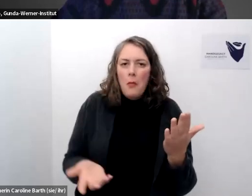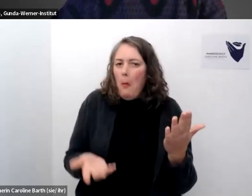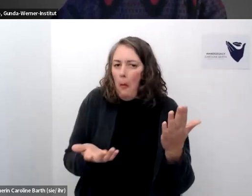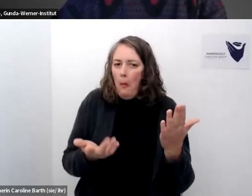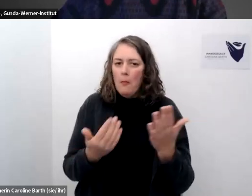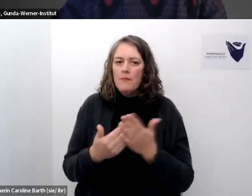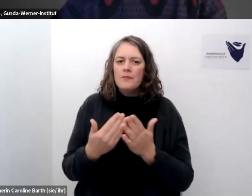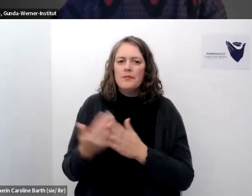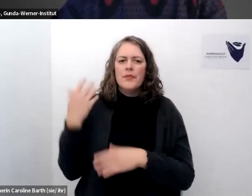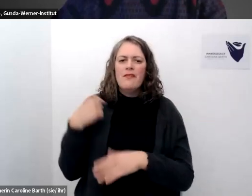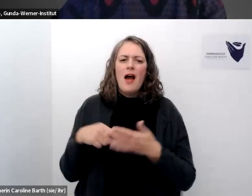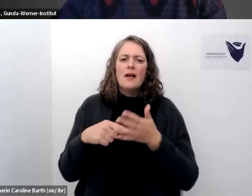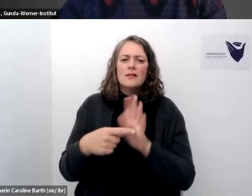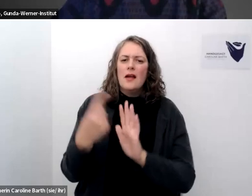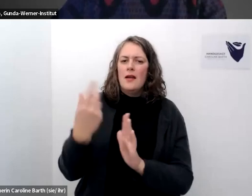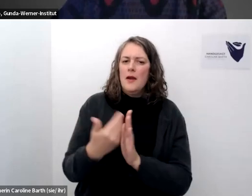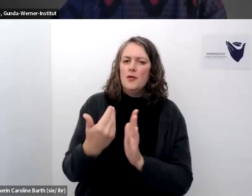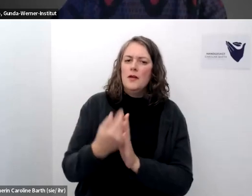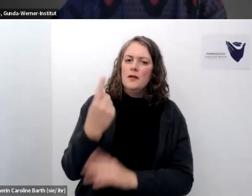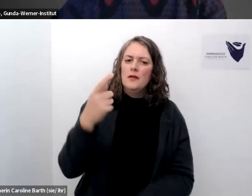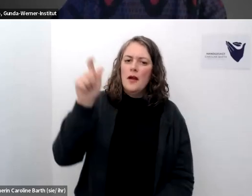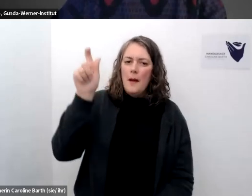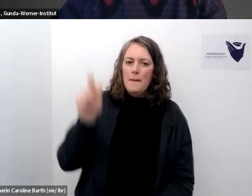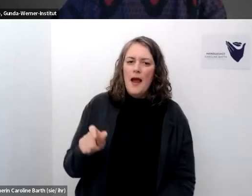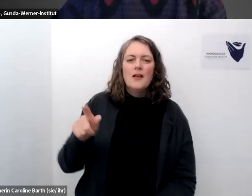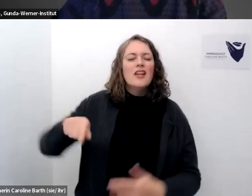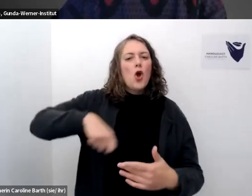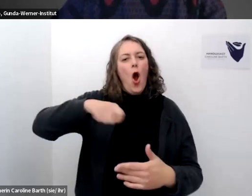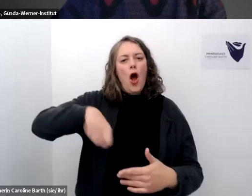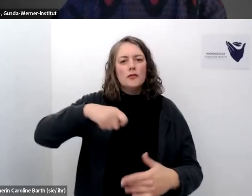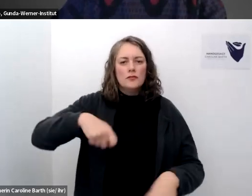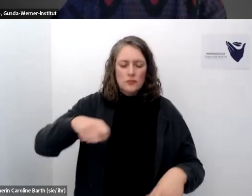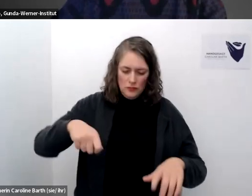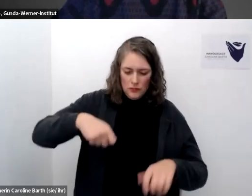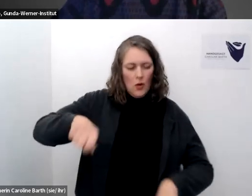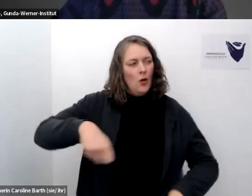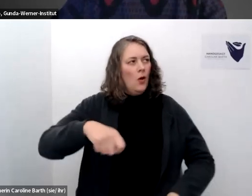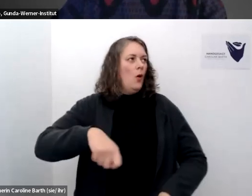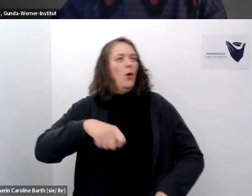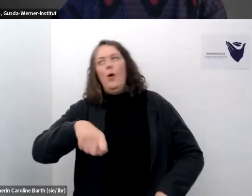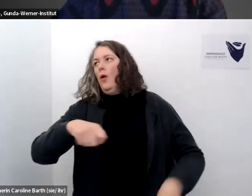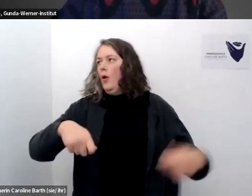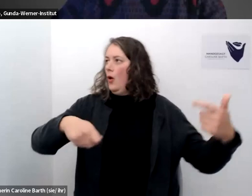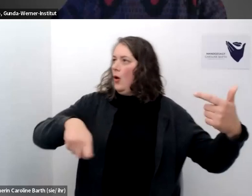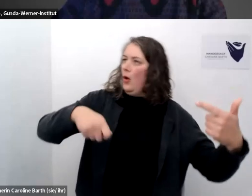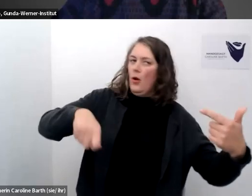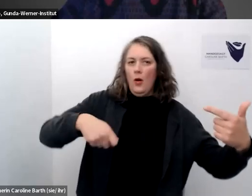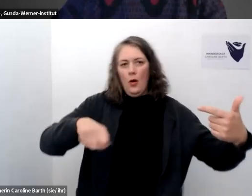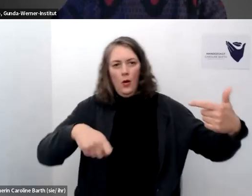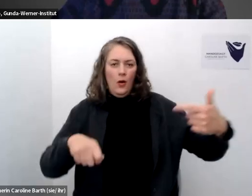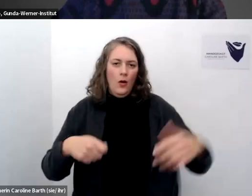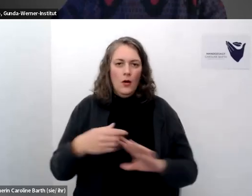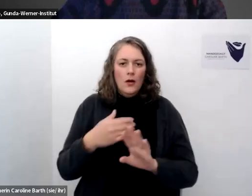das beispiel was ich gezeigt habe mit der person die dort am kochen war ähm und dann eben auch äh sozusagen diesen